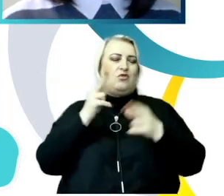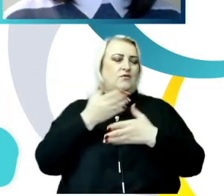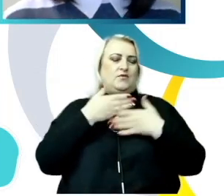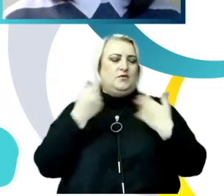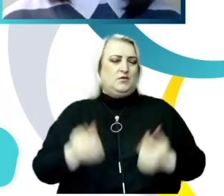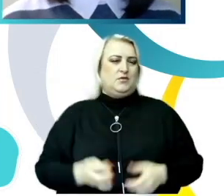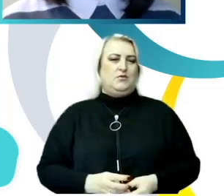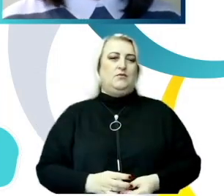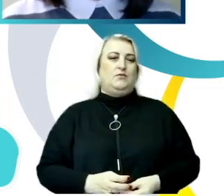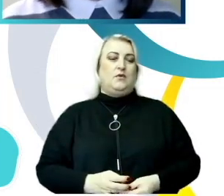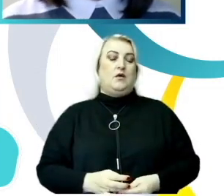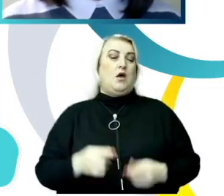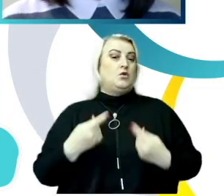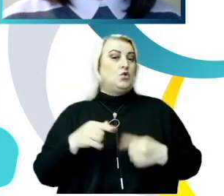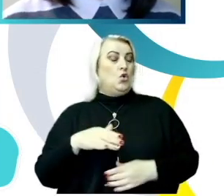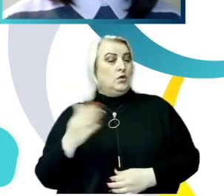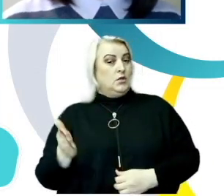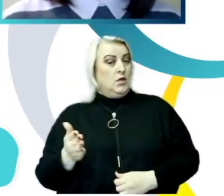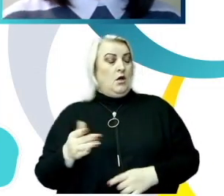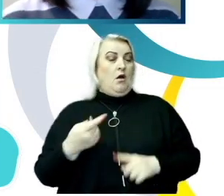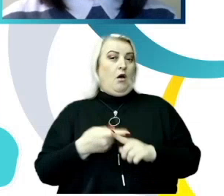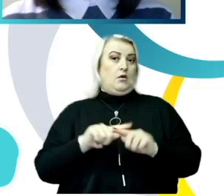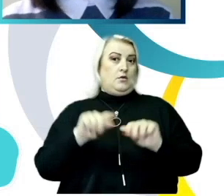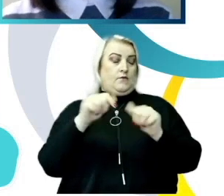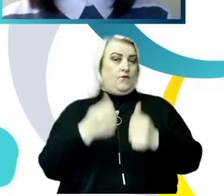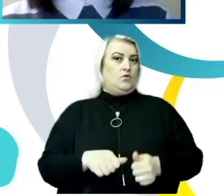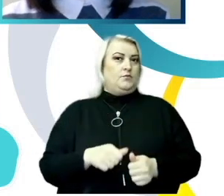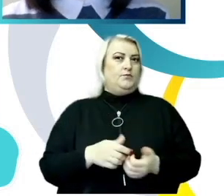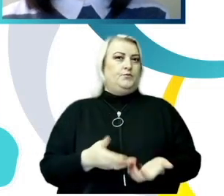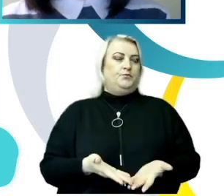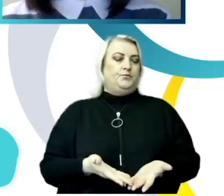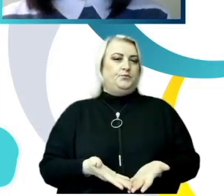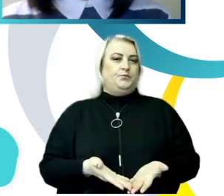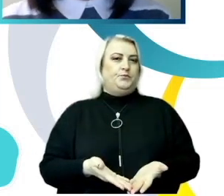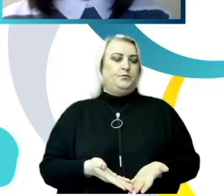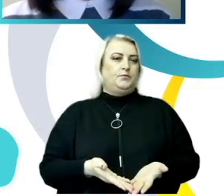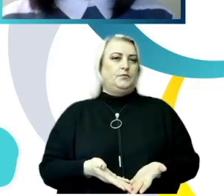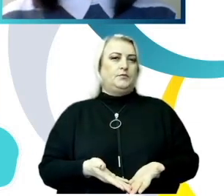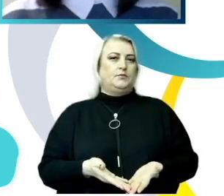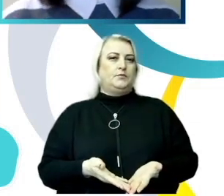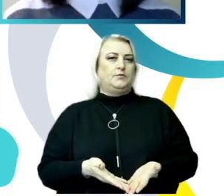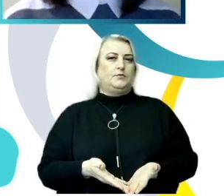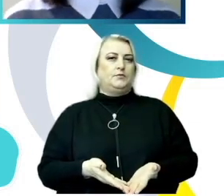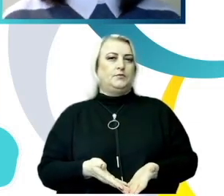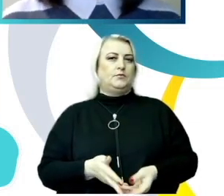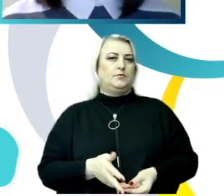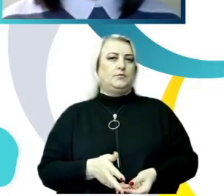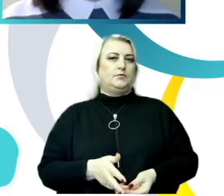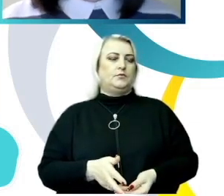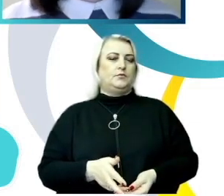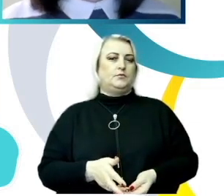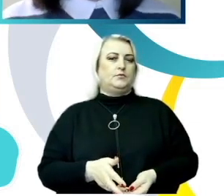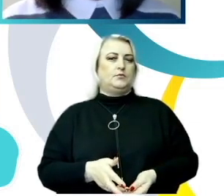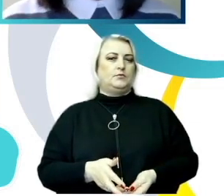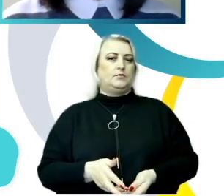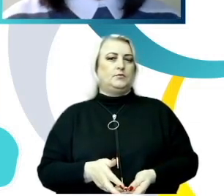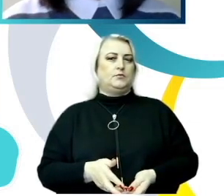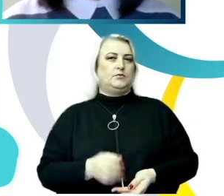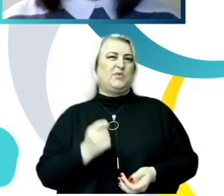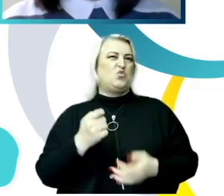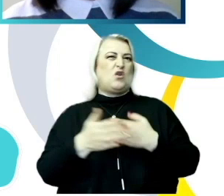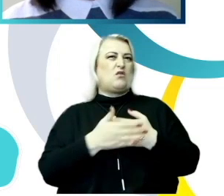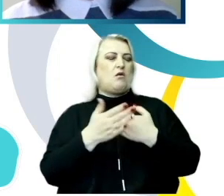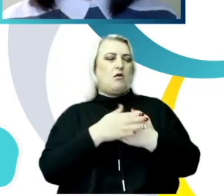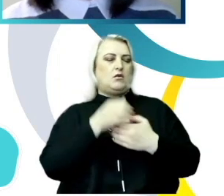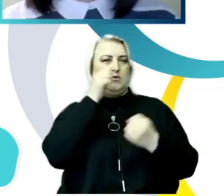Pe de altă parte, aceste forme sunt cumva mai greu de probat. Respectiv, aceasta cumva alimentează și